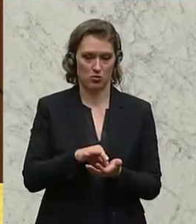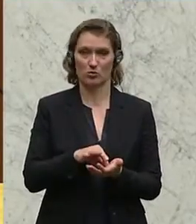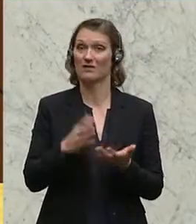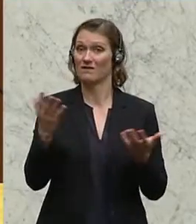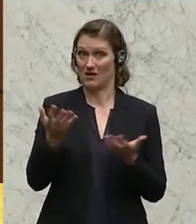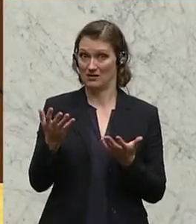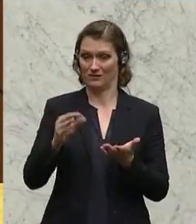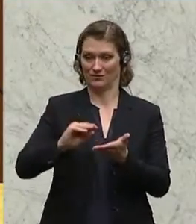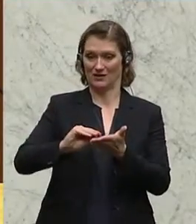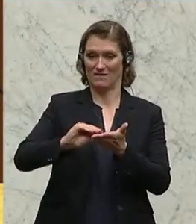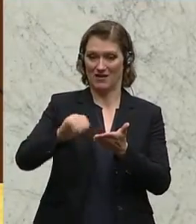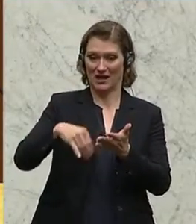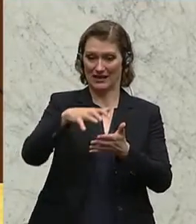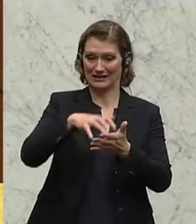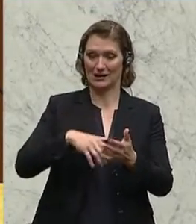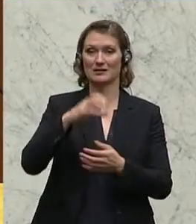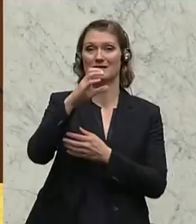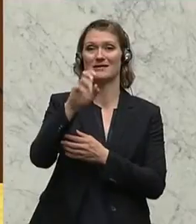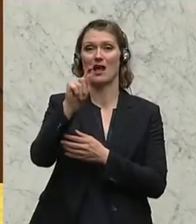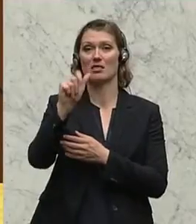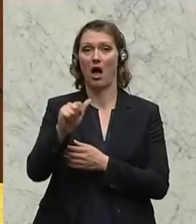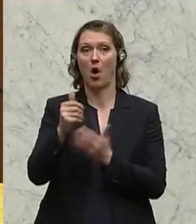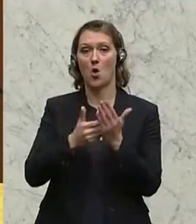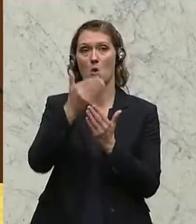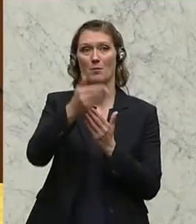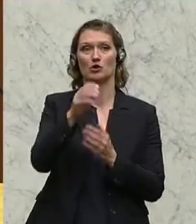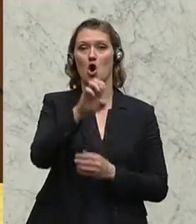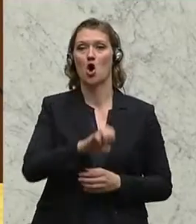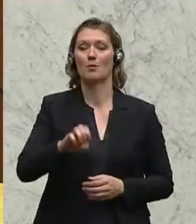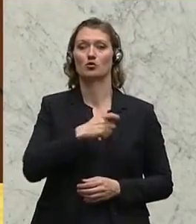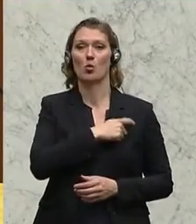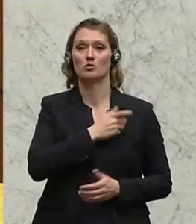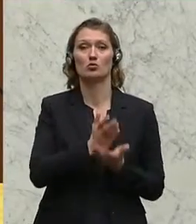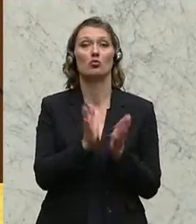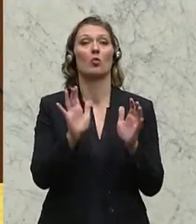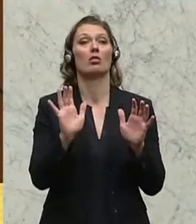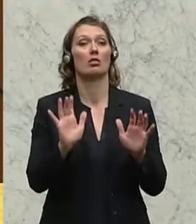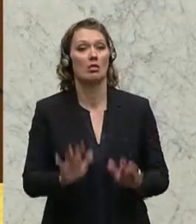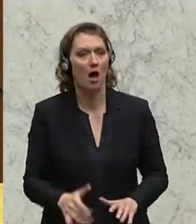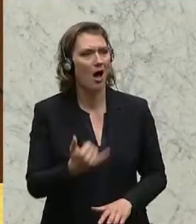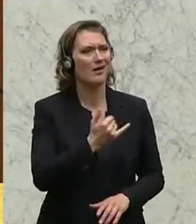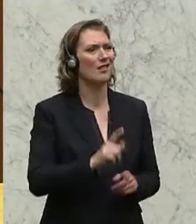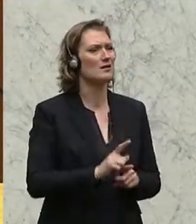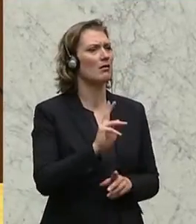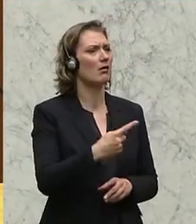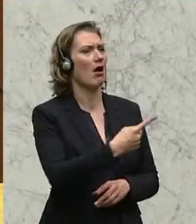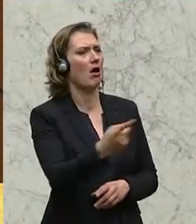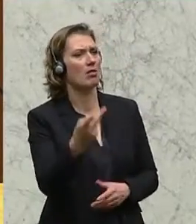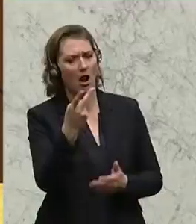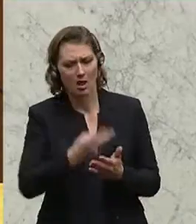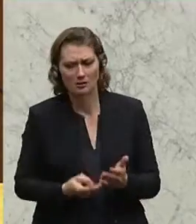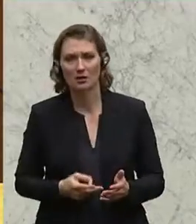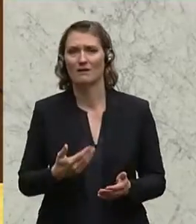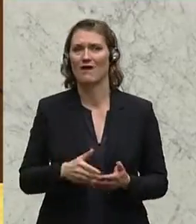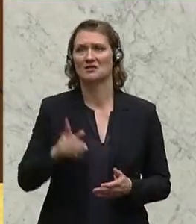Ergebnis, also der Vertragstext von CETA, ist auf der Webseite der Europäischen Kommission. Das kann man jederzeit nachlesen. Jetzt wird kritisiert, man